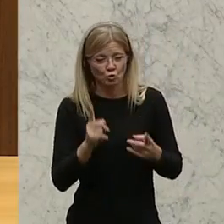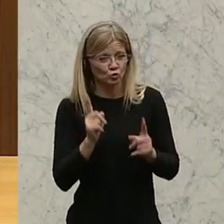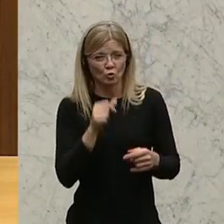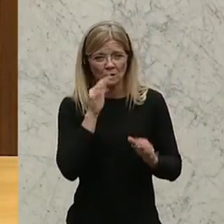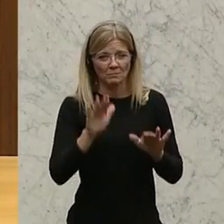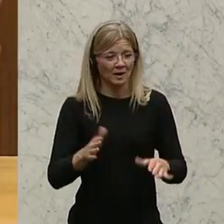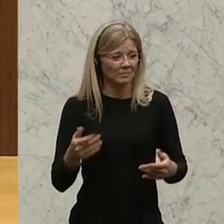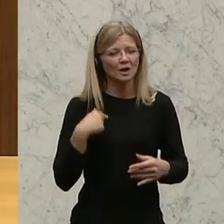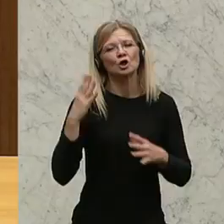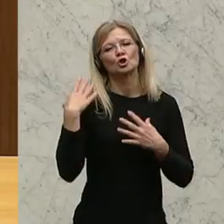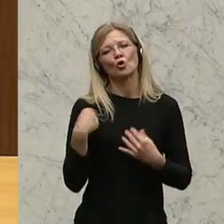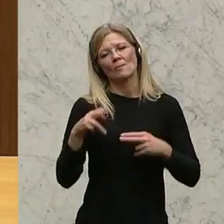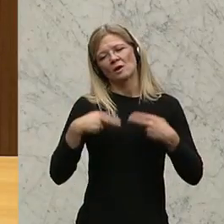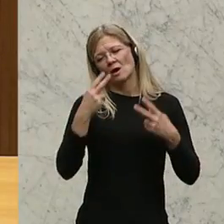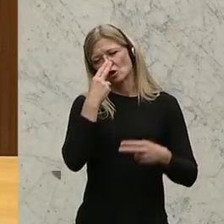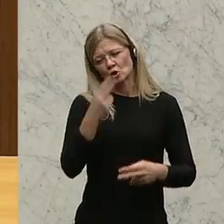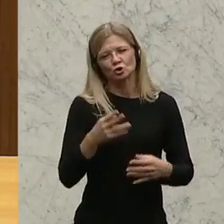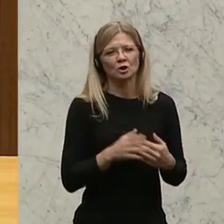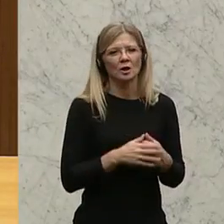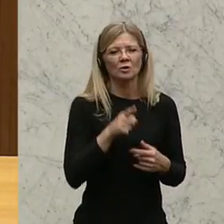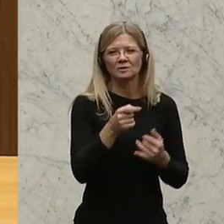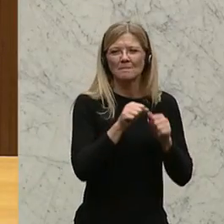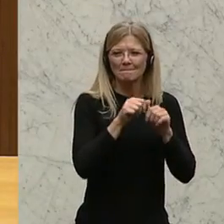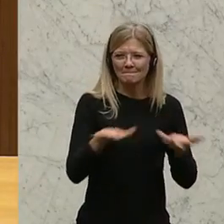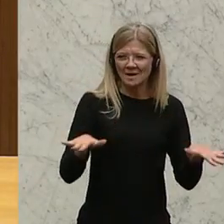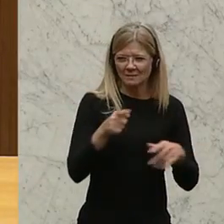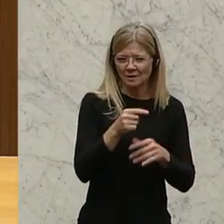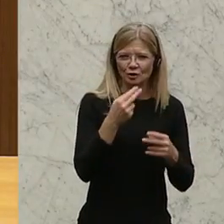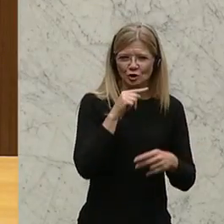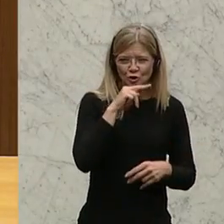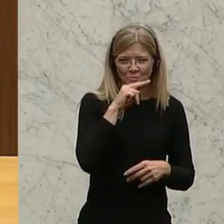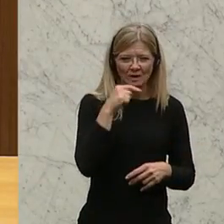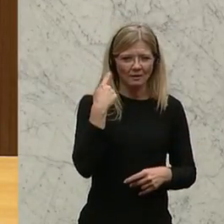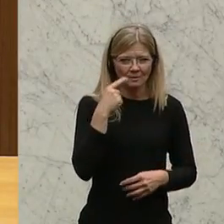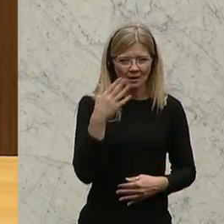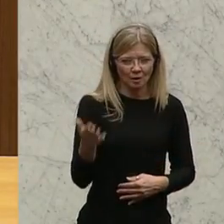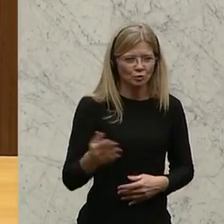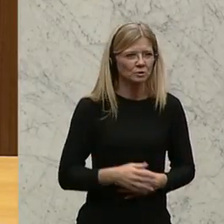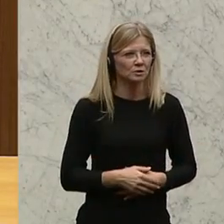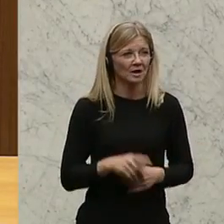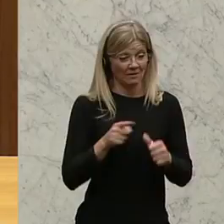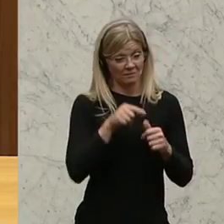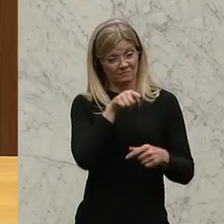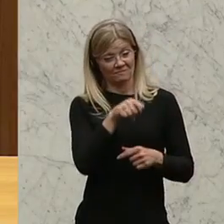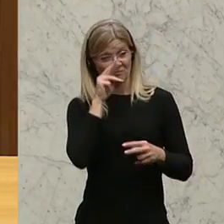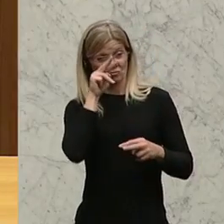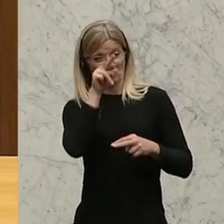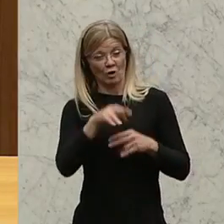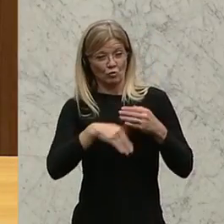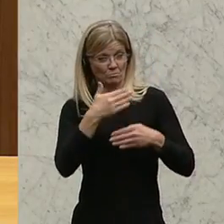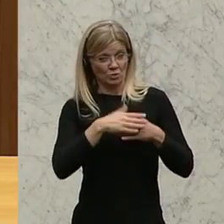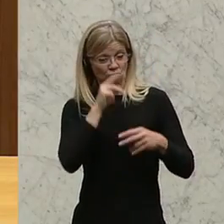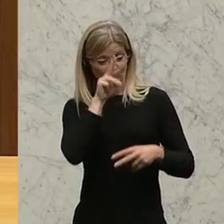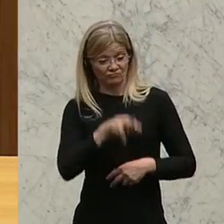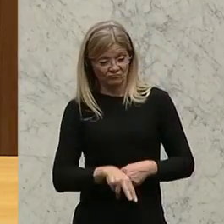habe jetzt nochmal nachgeschaut auf der Homepage von Nico Alm, dem Mediensprecher der NEOS. Und wenn man dort nachliest, findet man bei einem Beitrag,